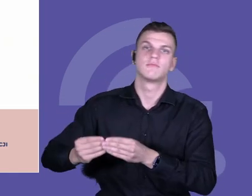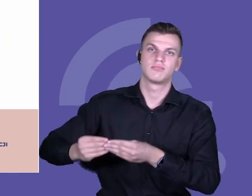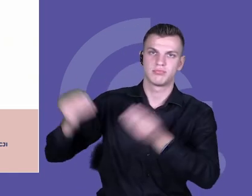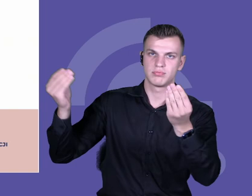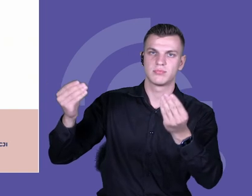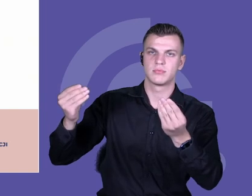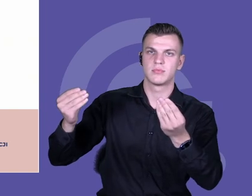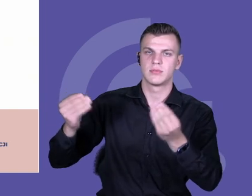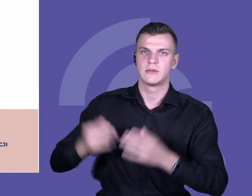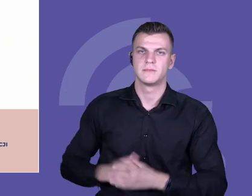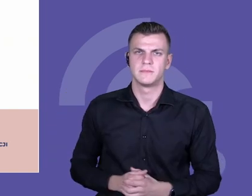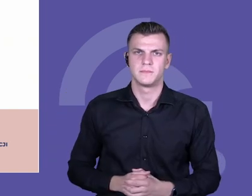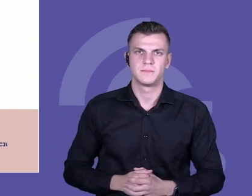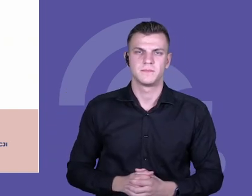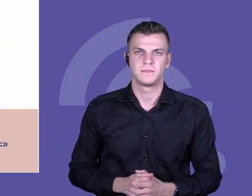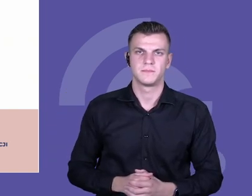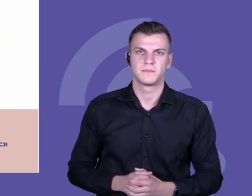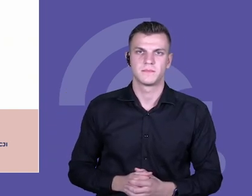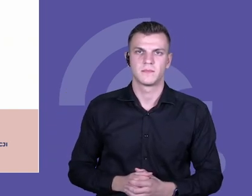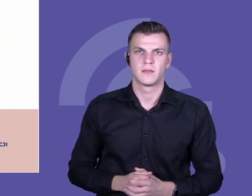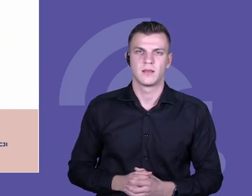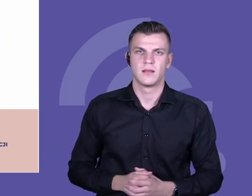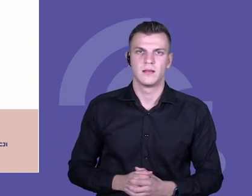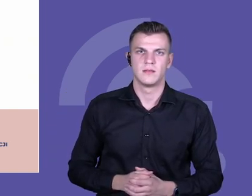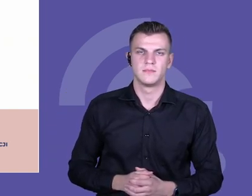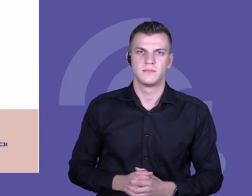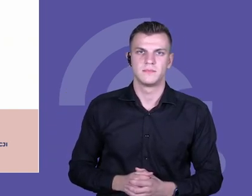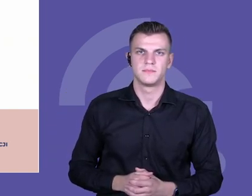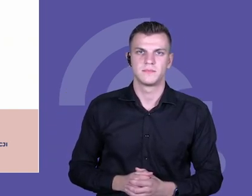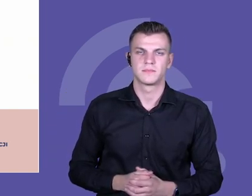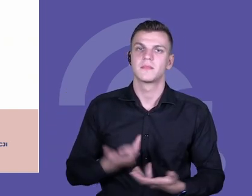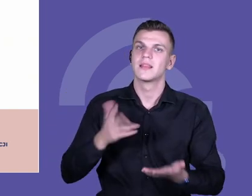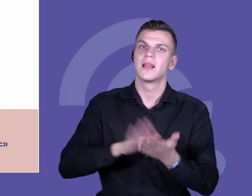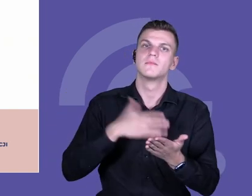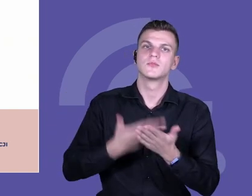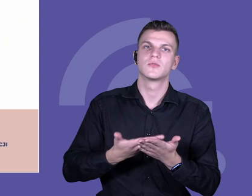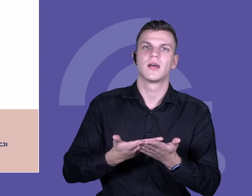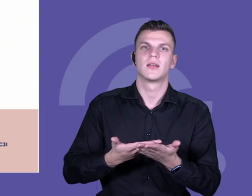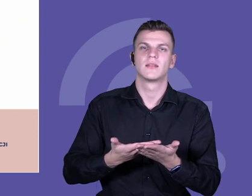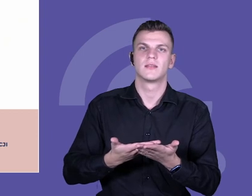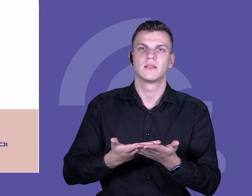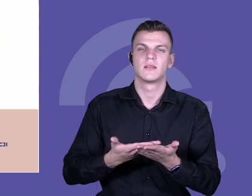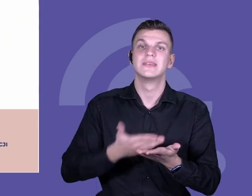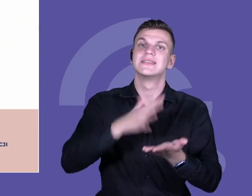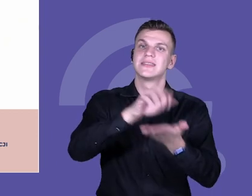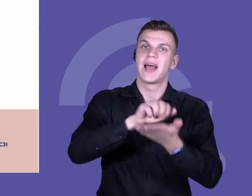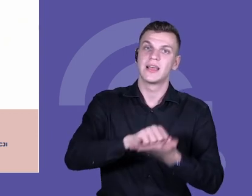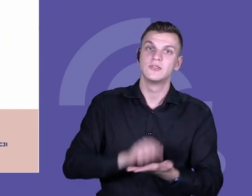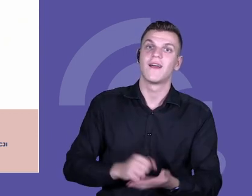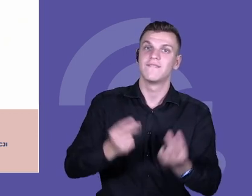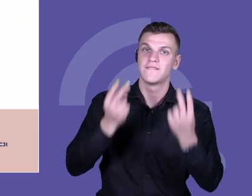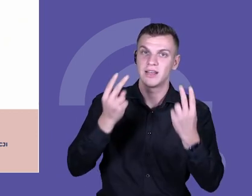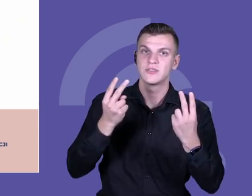uczniów. Jeżeli chcemy zastosować nowe strategie na zajęciach, na przykład te, które mają duży wpływ i